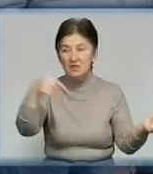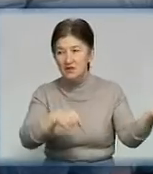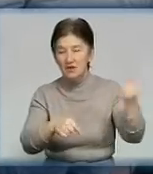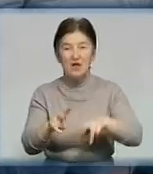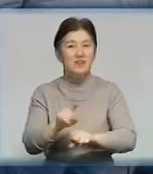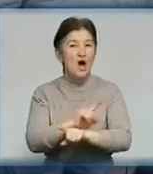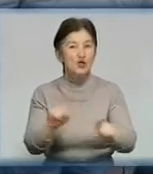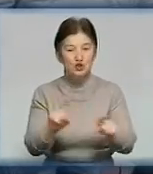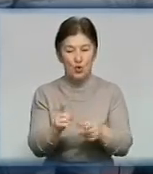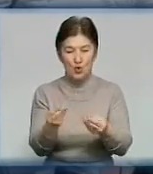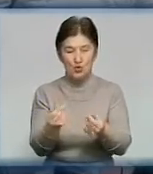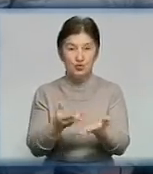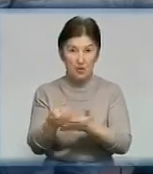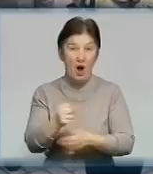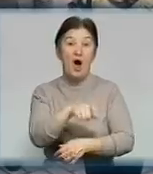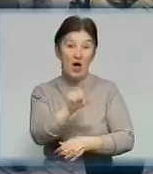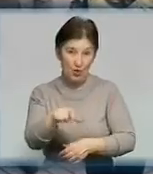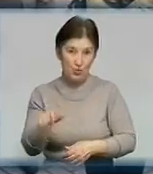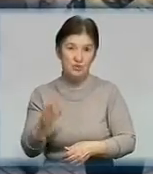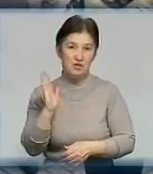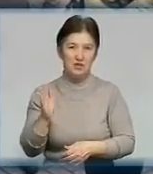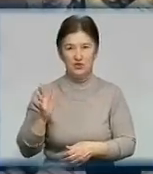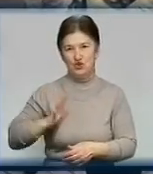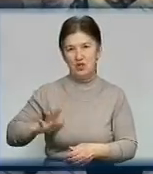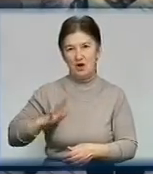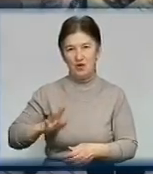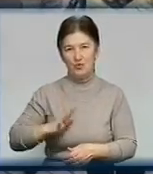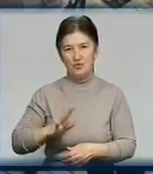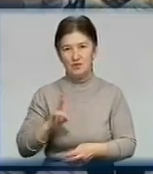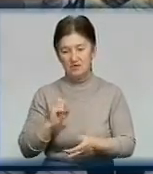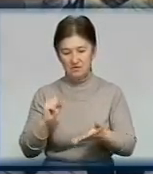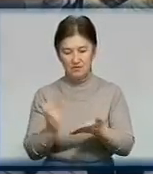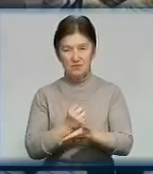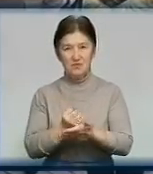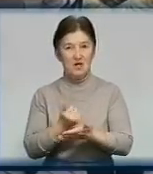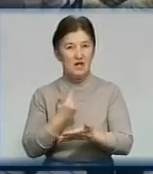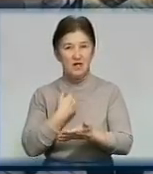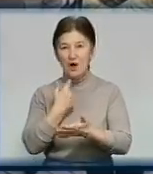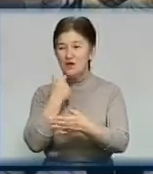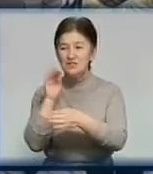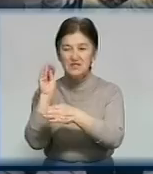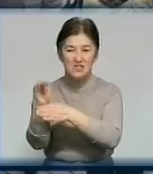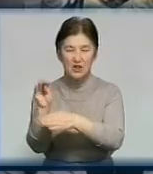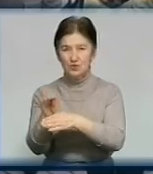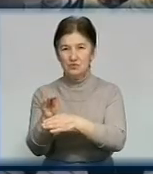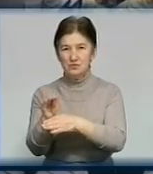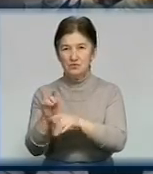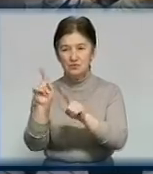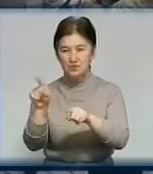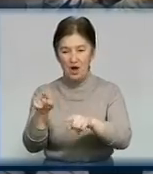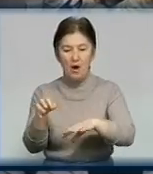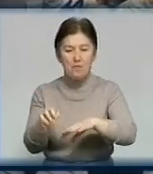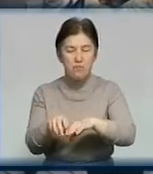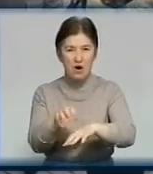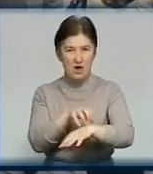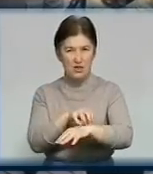гроші, люди чекають на зароблене. Не засуджую саму партію і